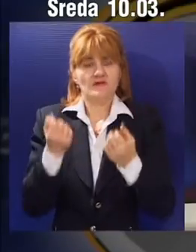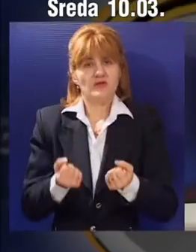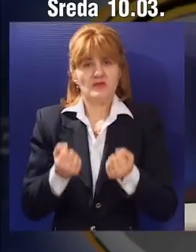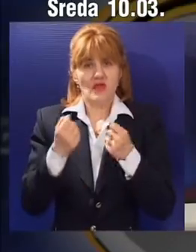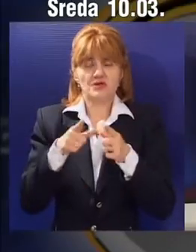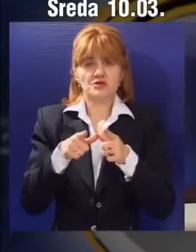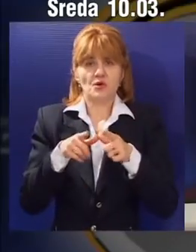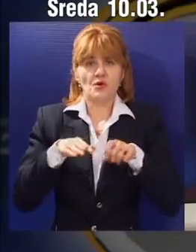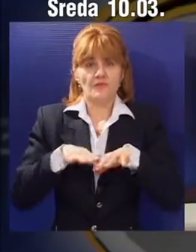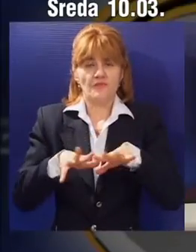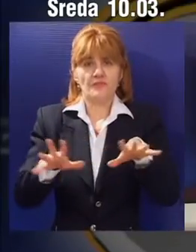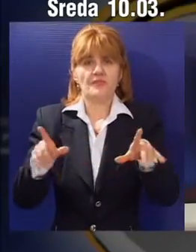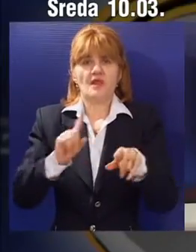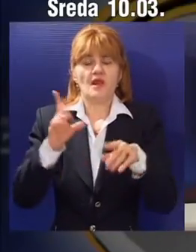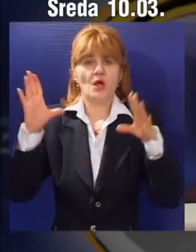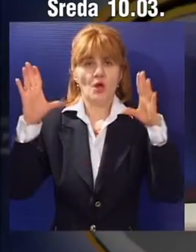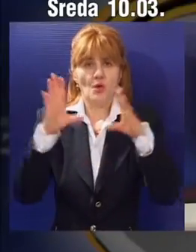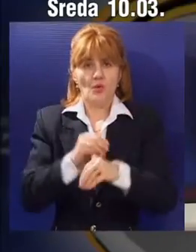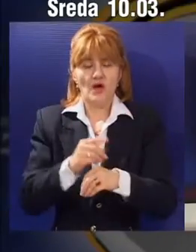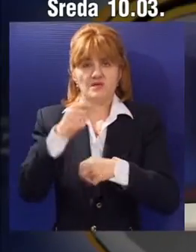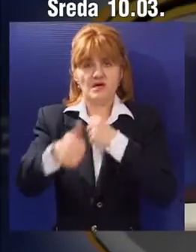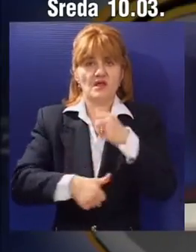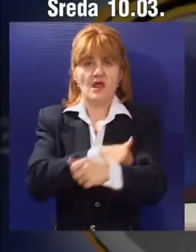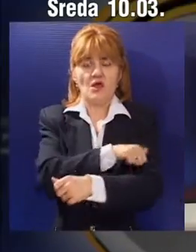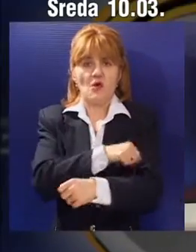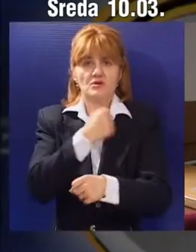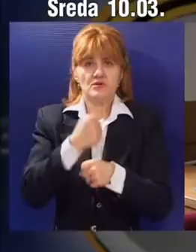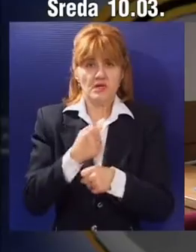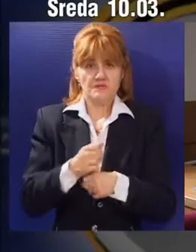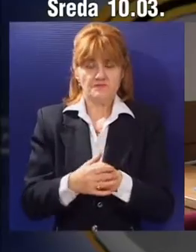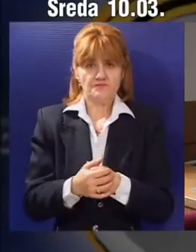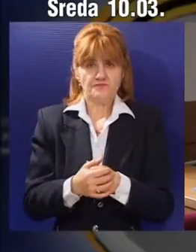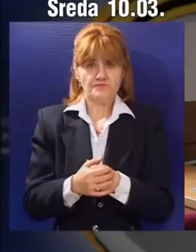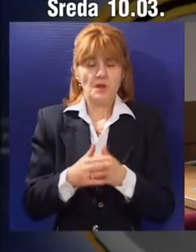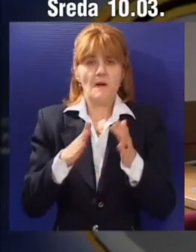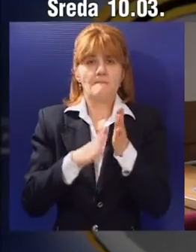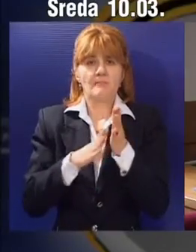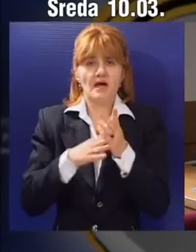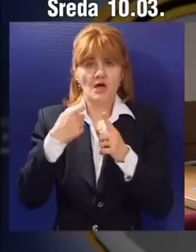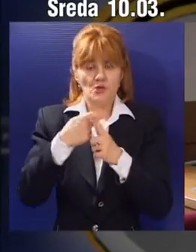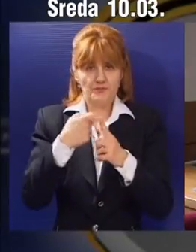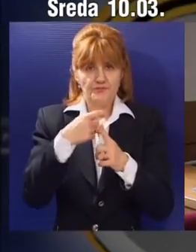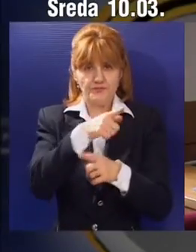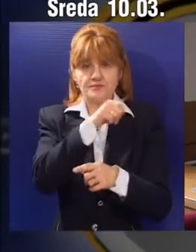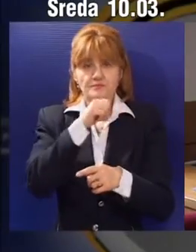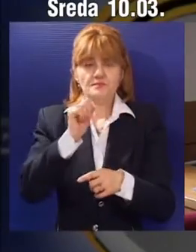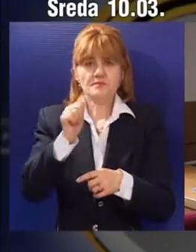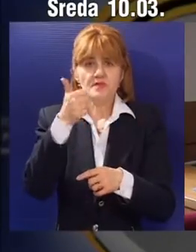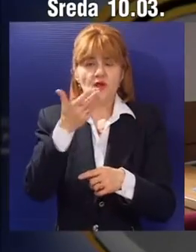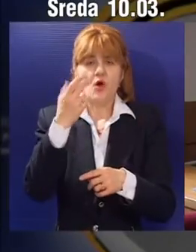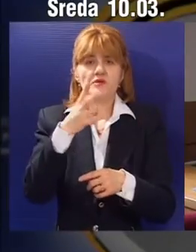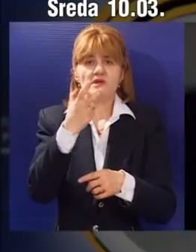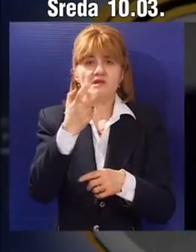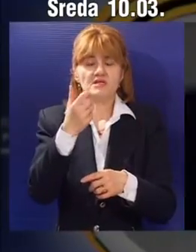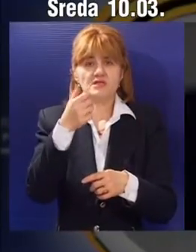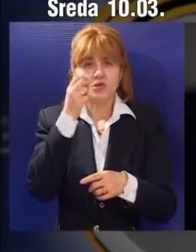koje diktira tržište, ugasi nakon godinu dana postojanja. Marinko Kopunov je jedan od 304 preduzetnika